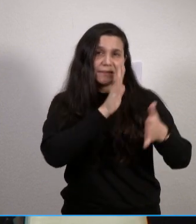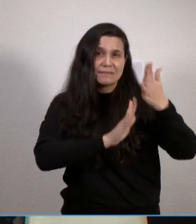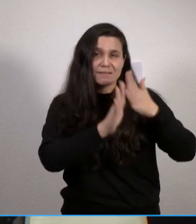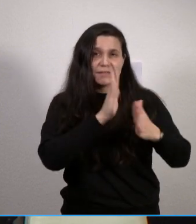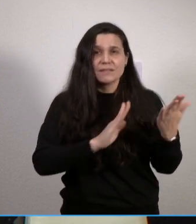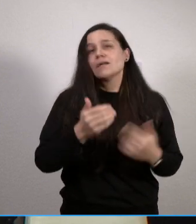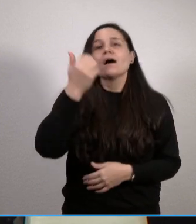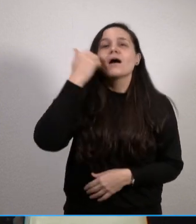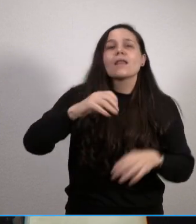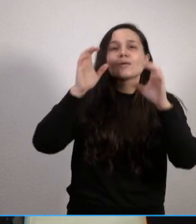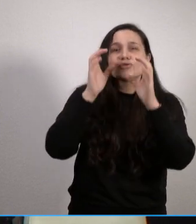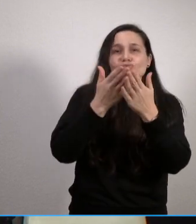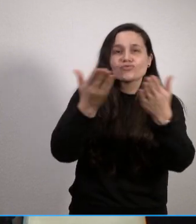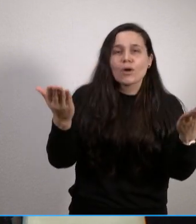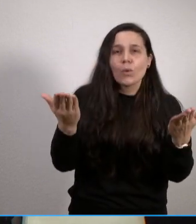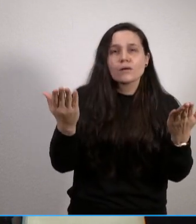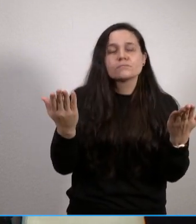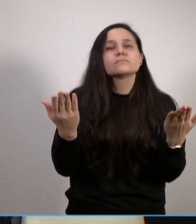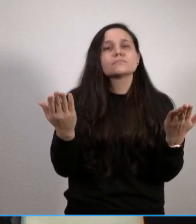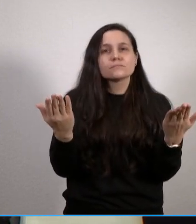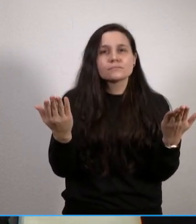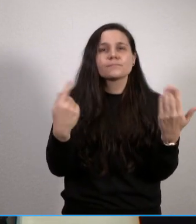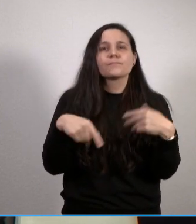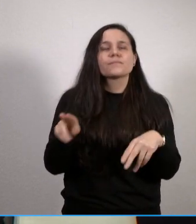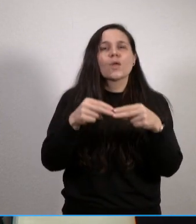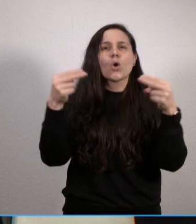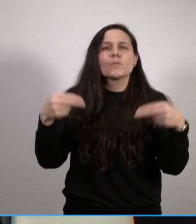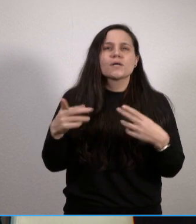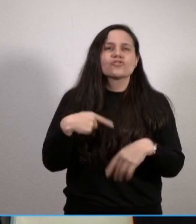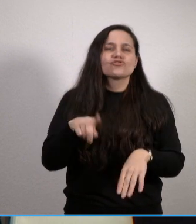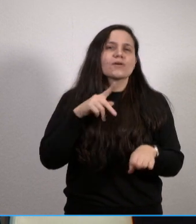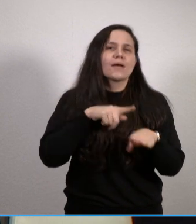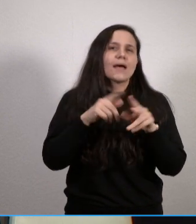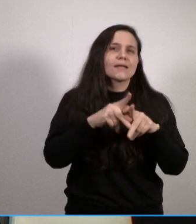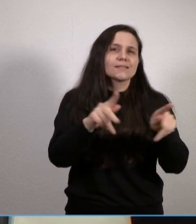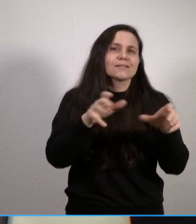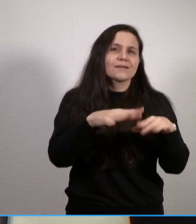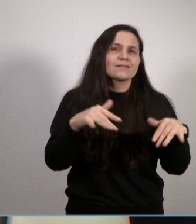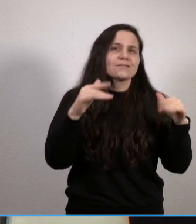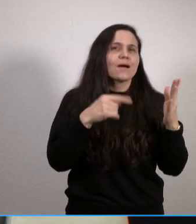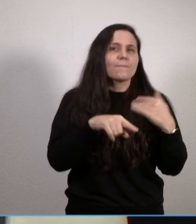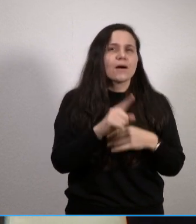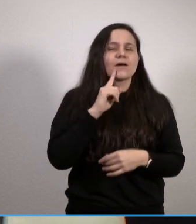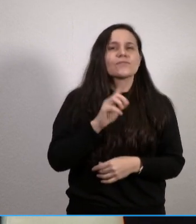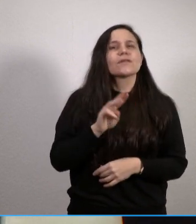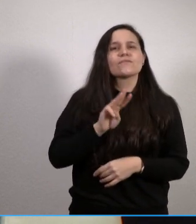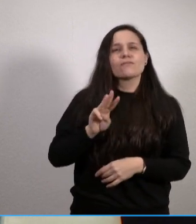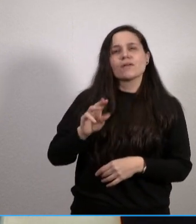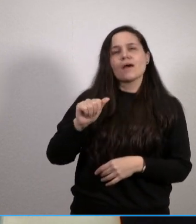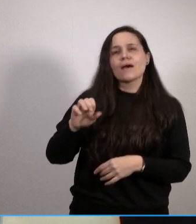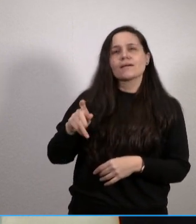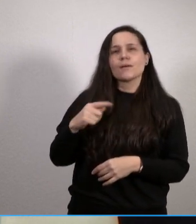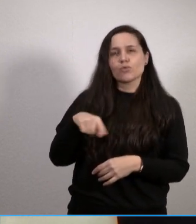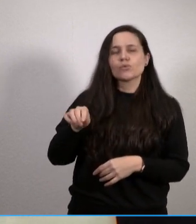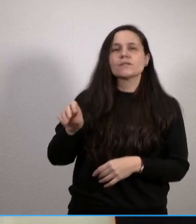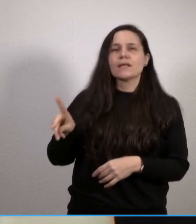Liebe Zuschauerinnen und Zuschauer, Ihnen darf ich noch sagen, dass wir auf der Website der Ärztekammer Niedersachsen unter www.aekn.de auch